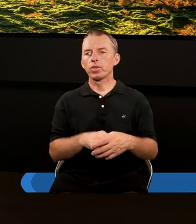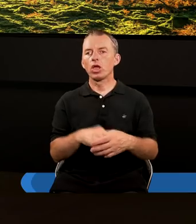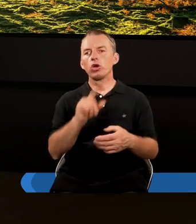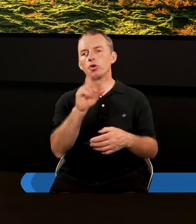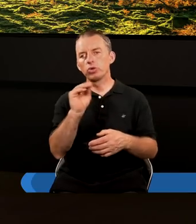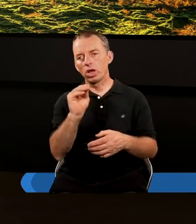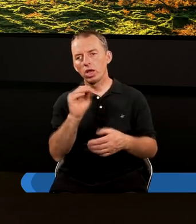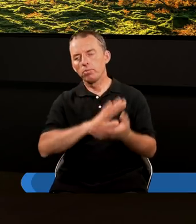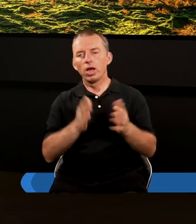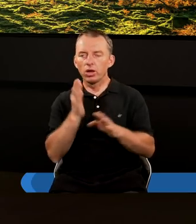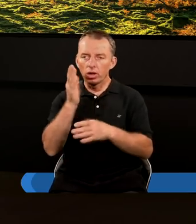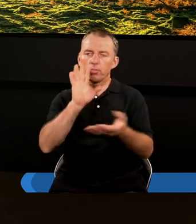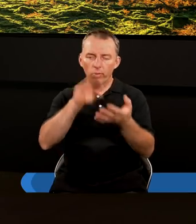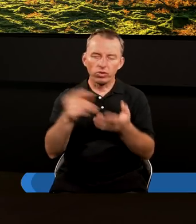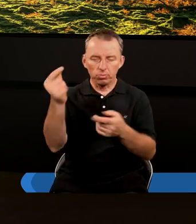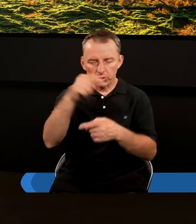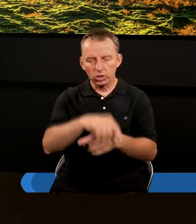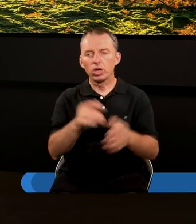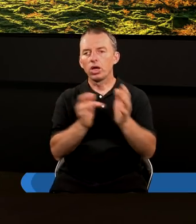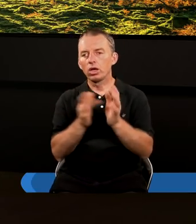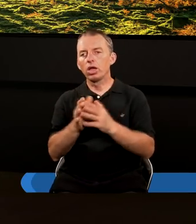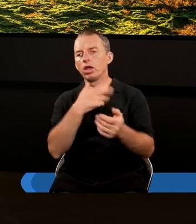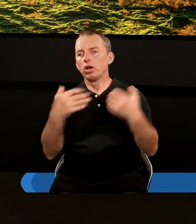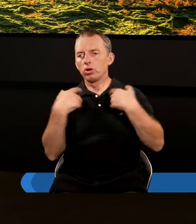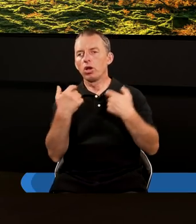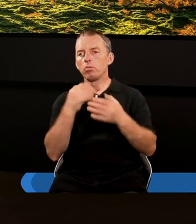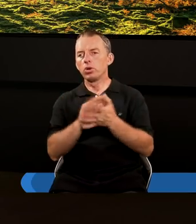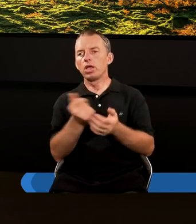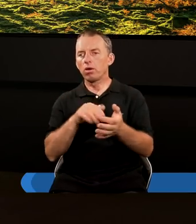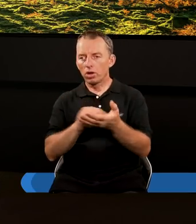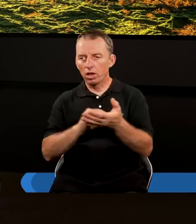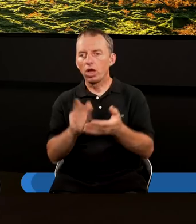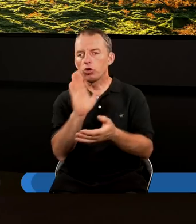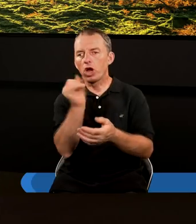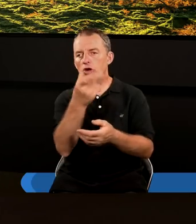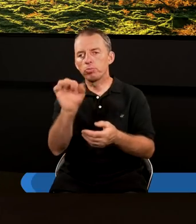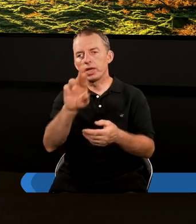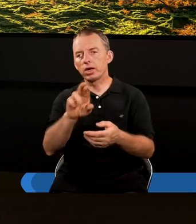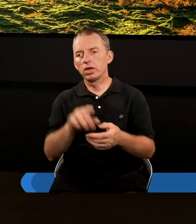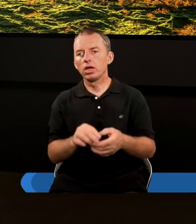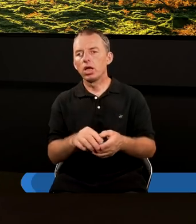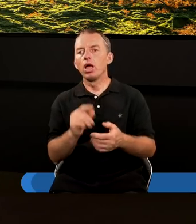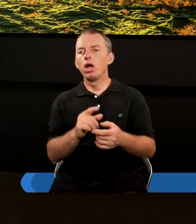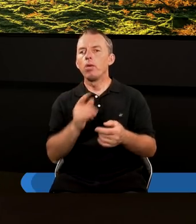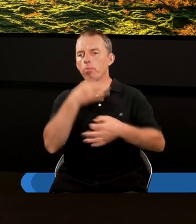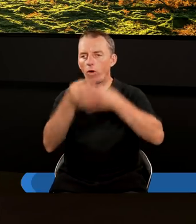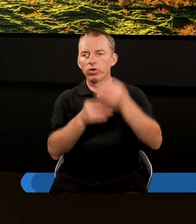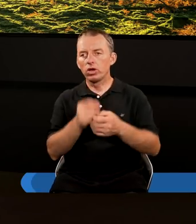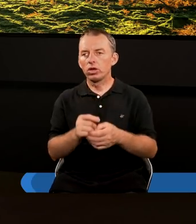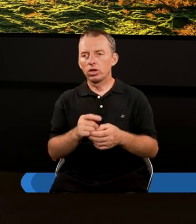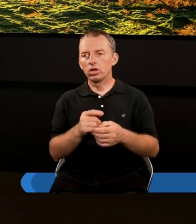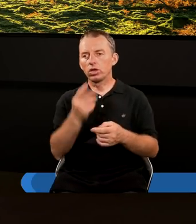że bez nadziei powtórnego przyjścia Chrystusa nasze życie byłoby, jak właśnie napisał Szekspir, powieścią